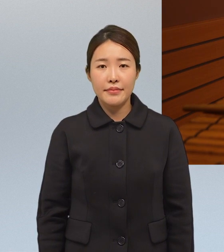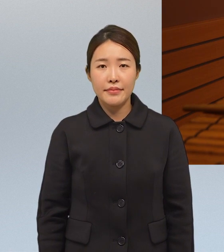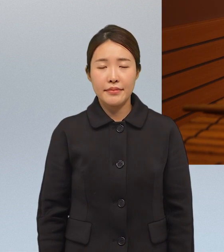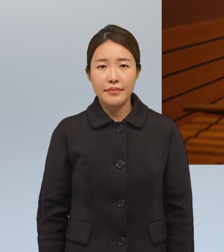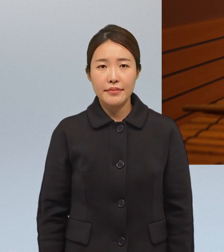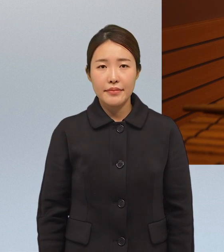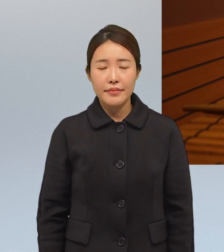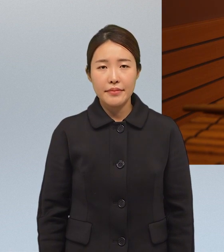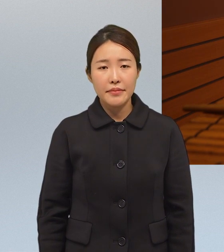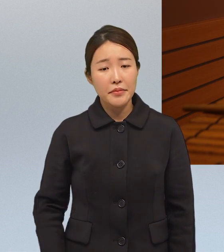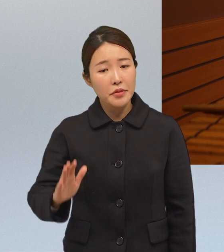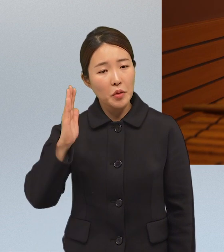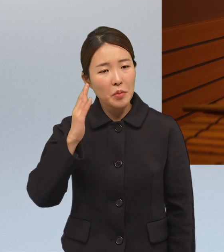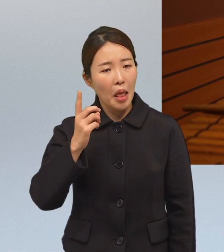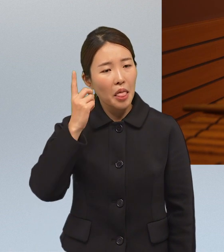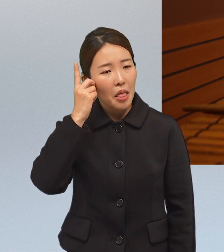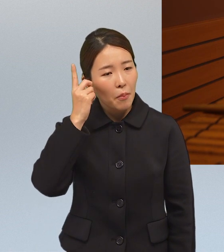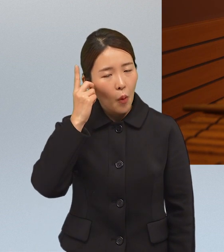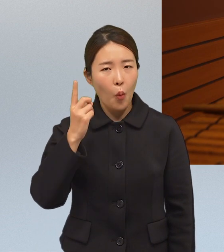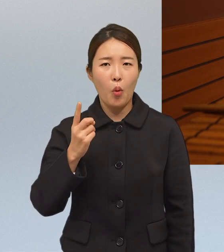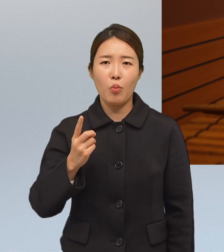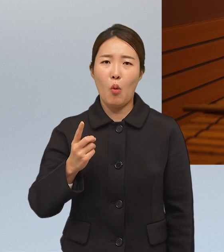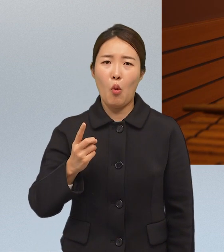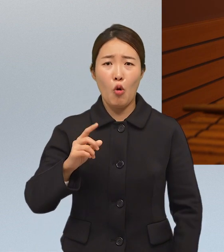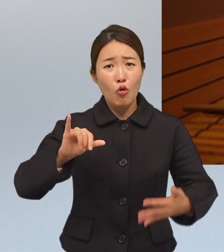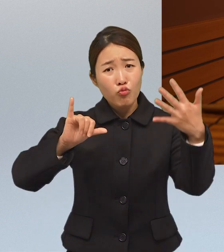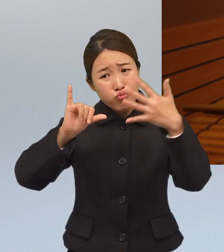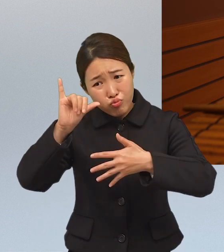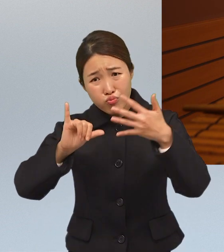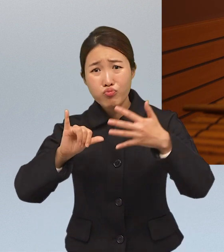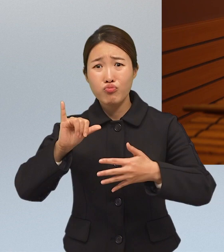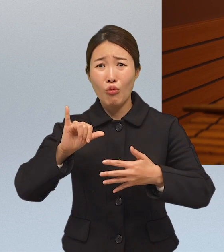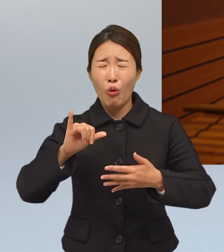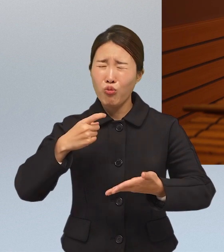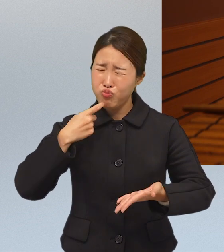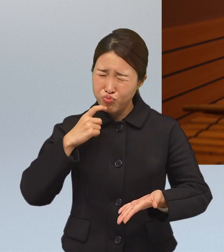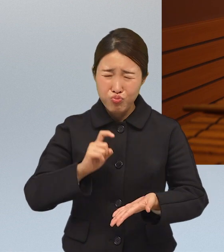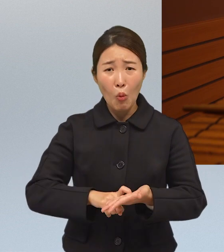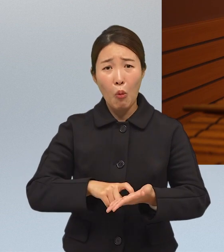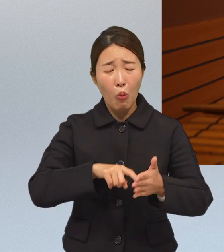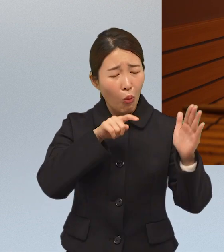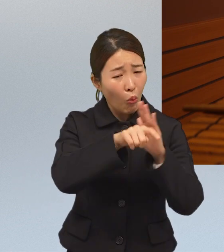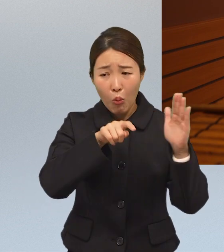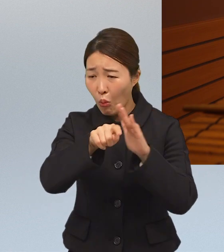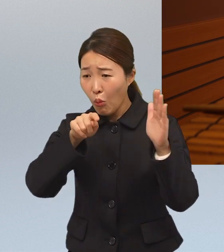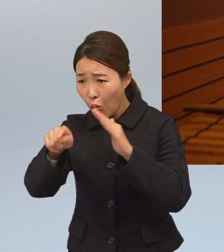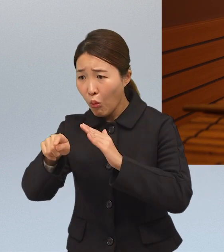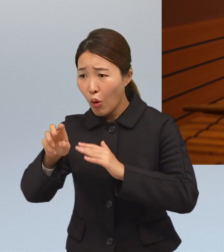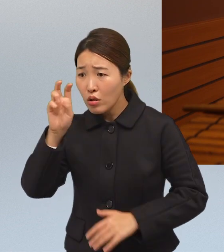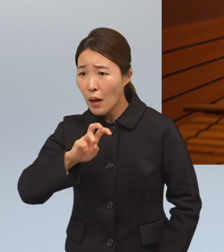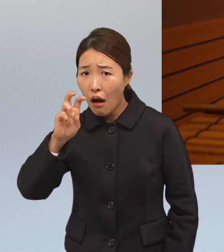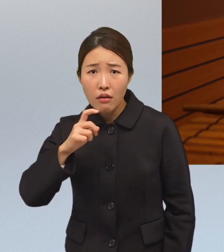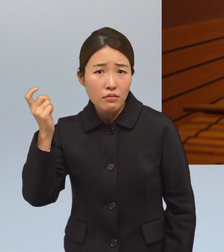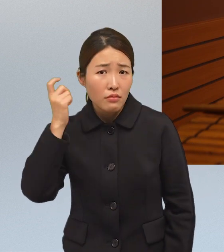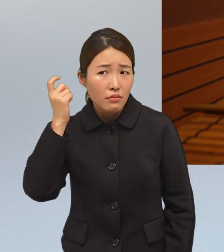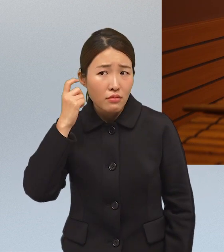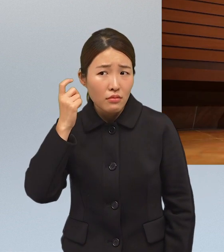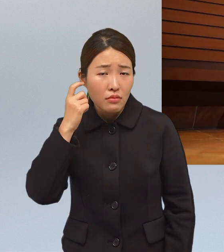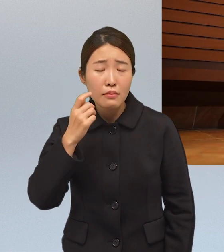있었으니까 요즘에 핸드폰 유튜브 anywhere